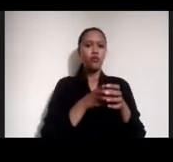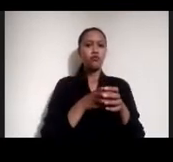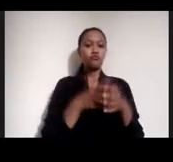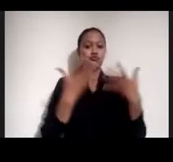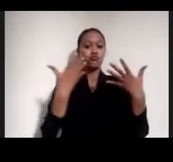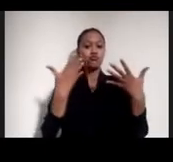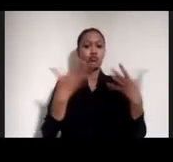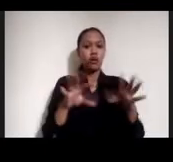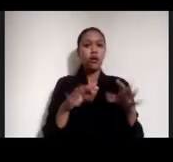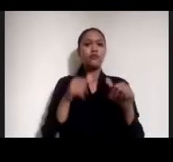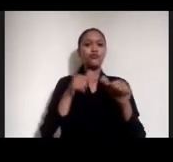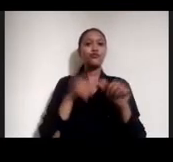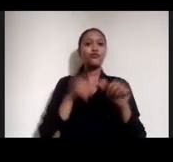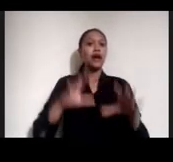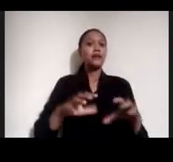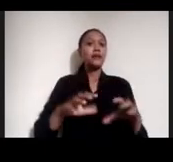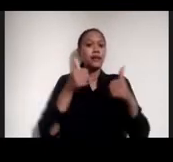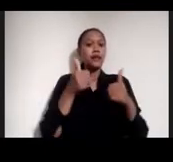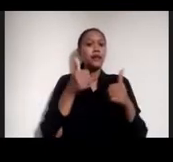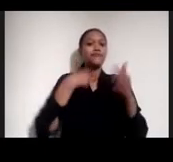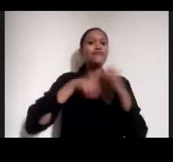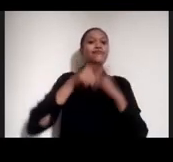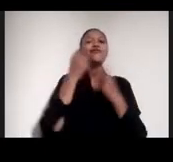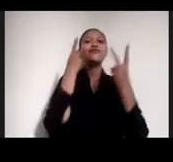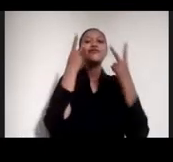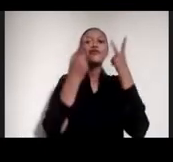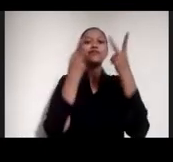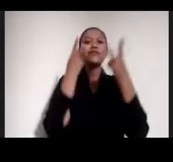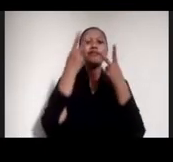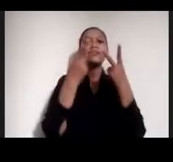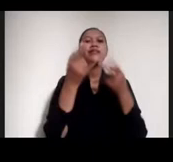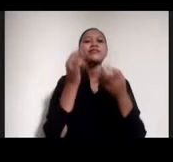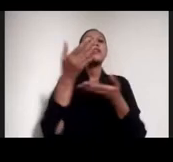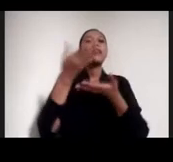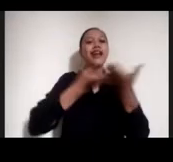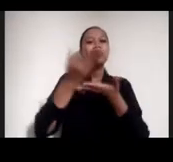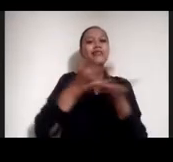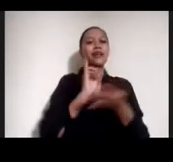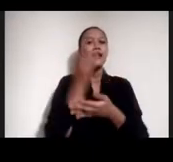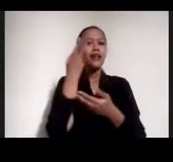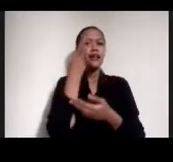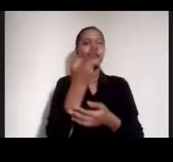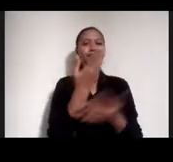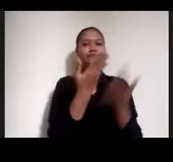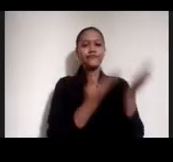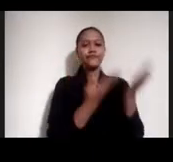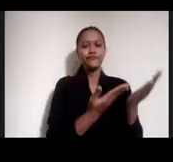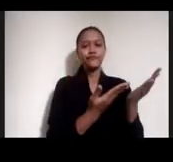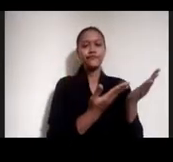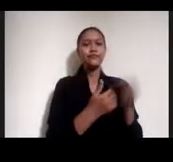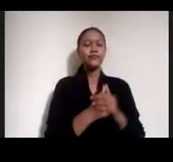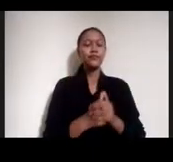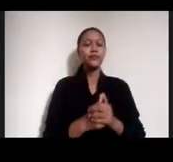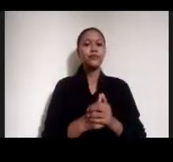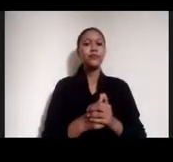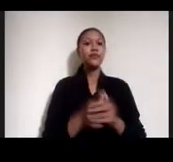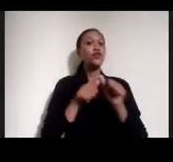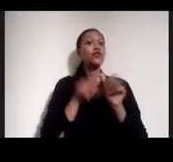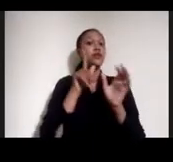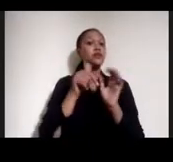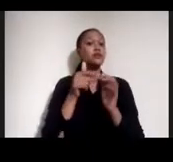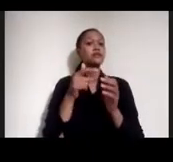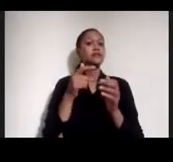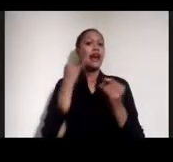divisualisasikan dengan model yang interaktif seperti ini Nanti di akhir kita akan coba beberapa